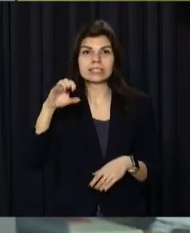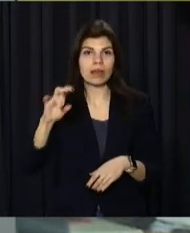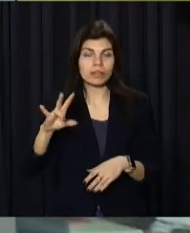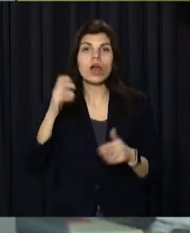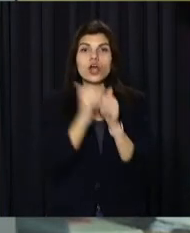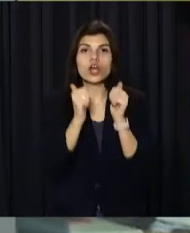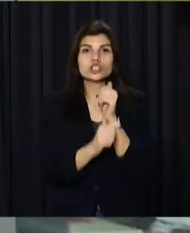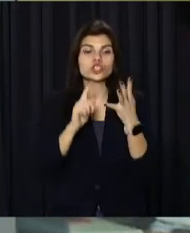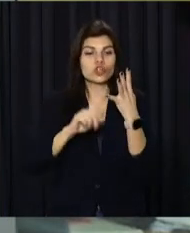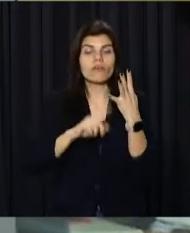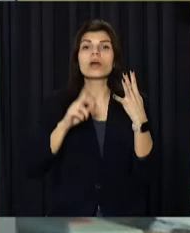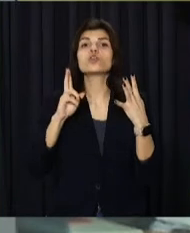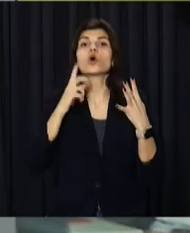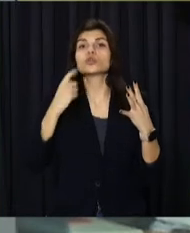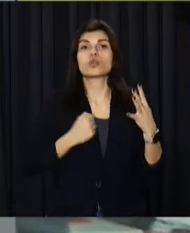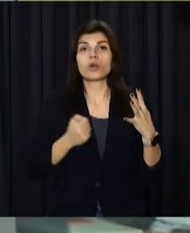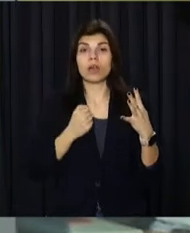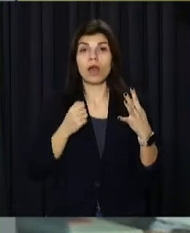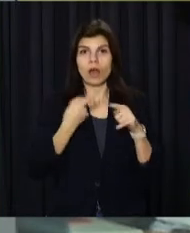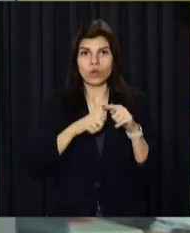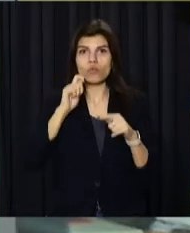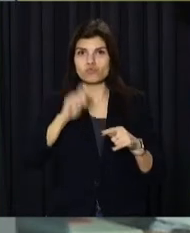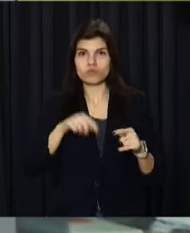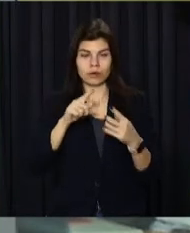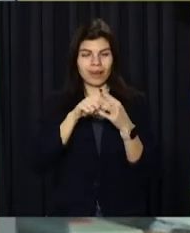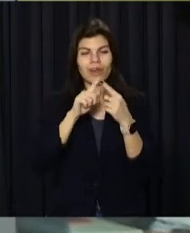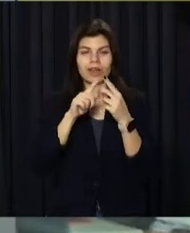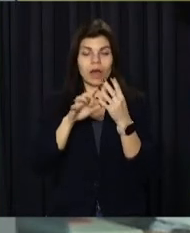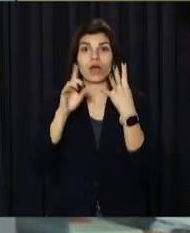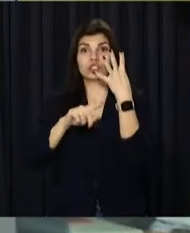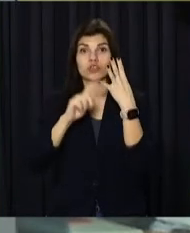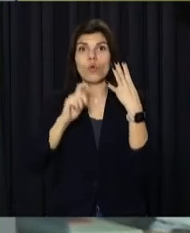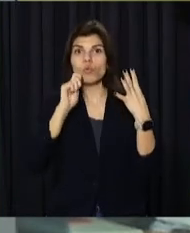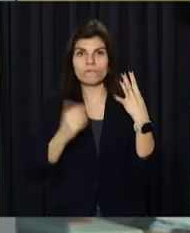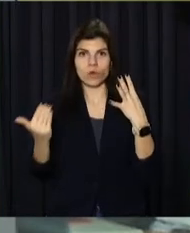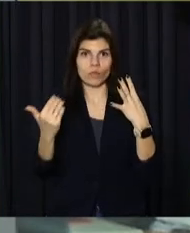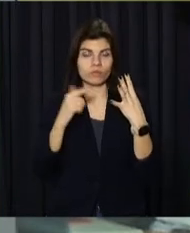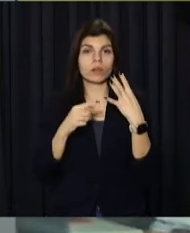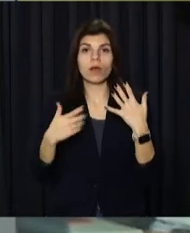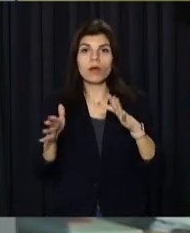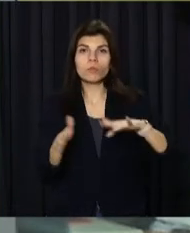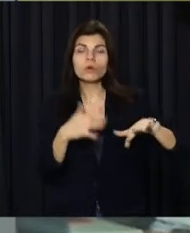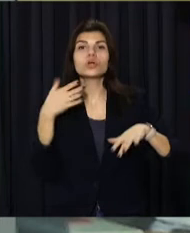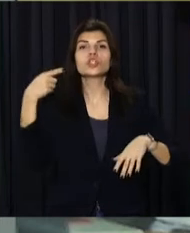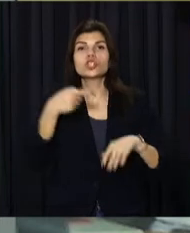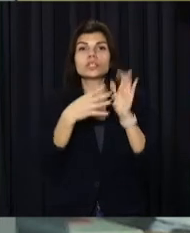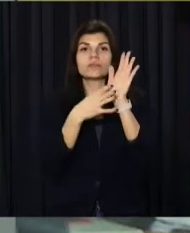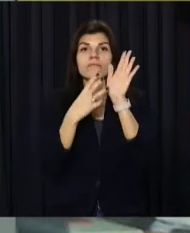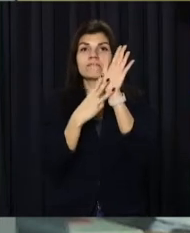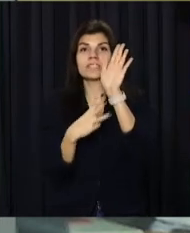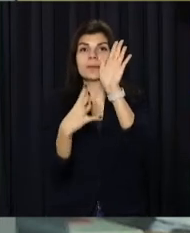який пройшов афганське пекло – українець. Неоголошена війна тривала майже 10 років. У 1989